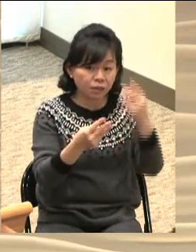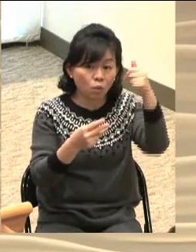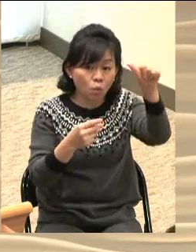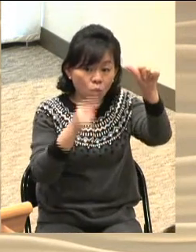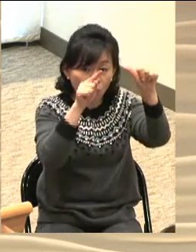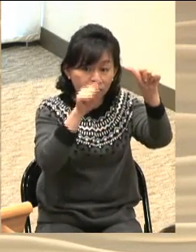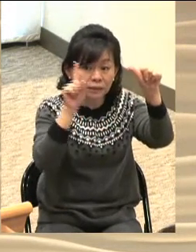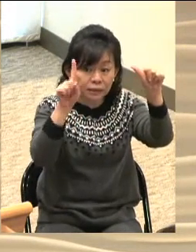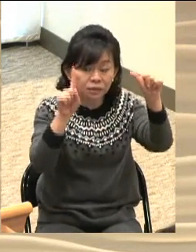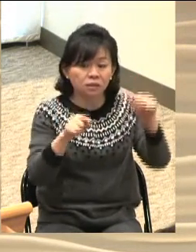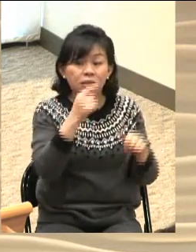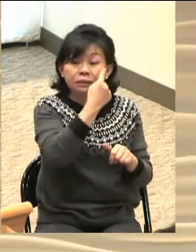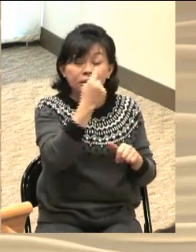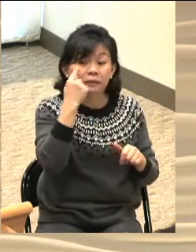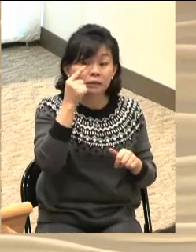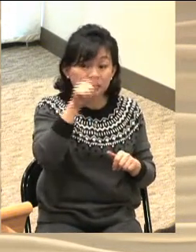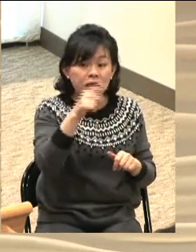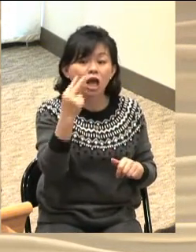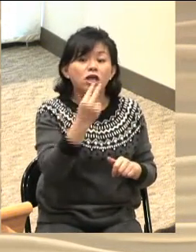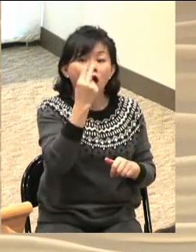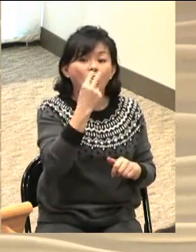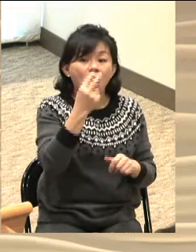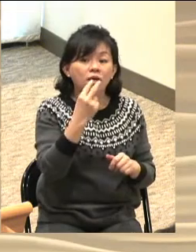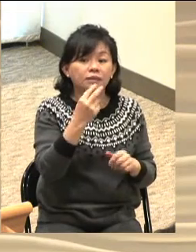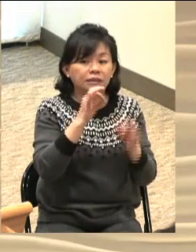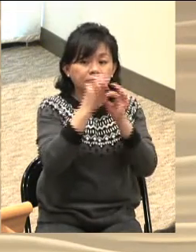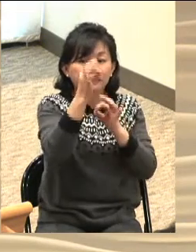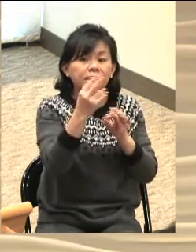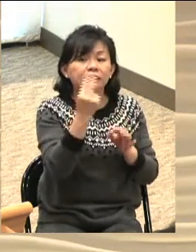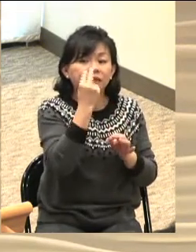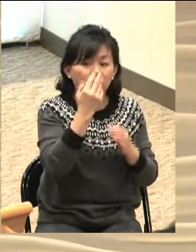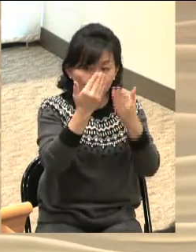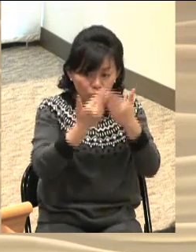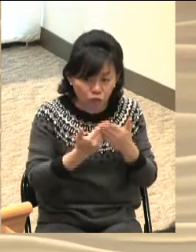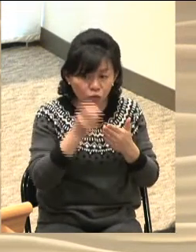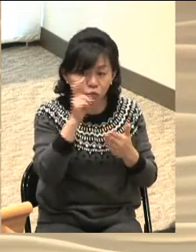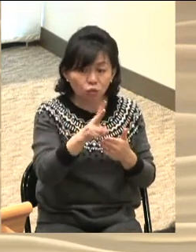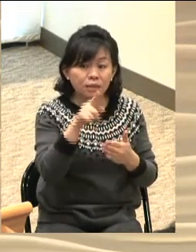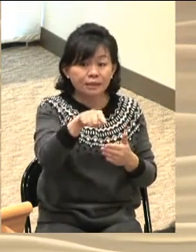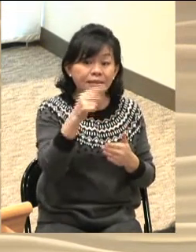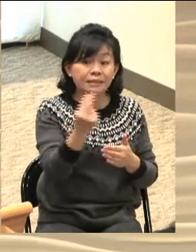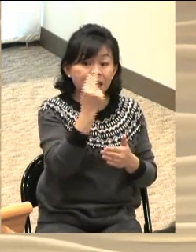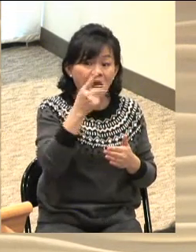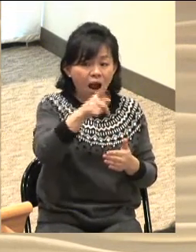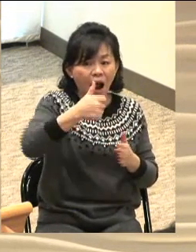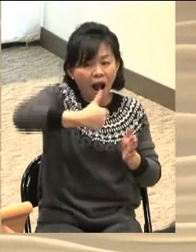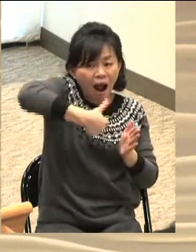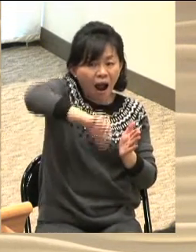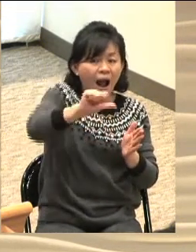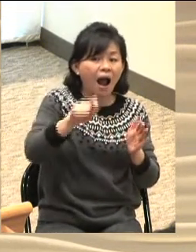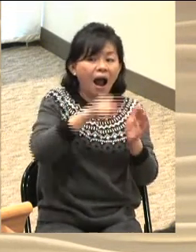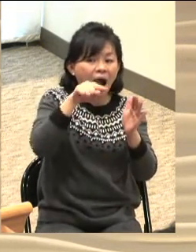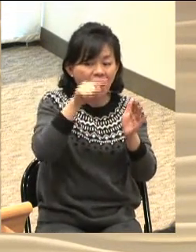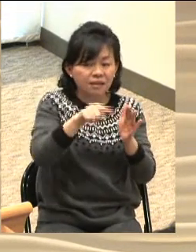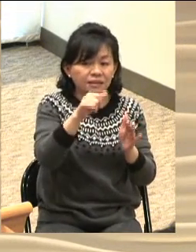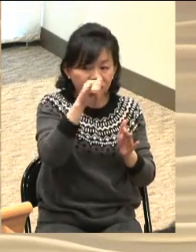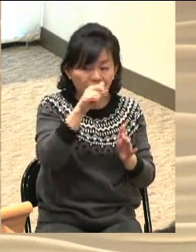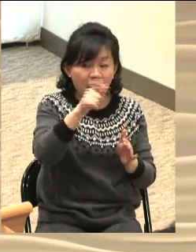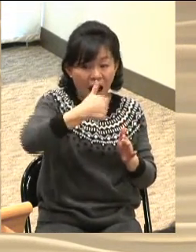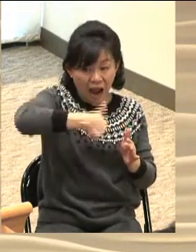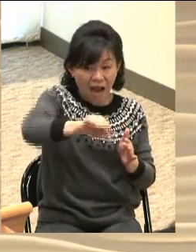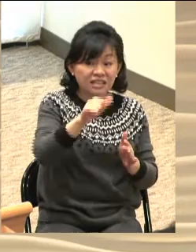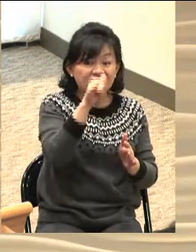하나님이 우리에게 영생을 주신 것과 이 생명이 그의 아들 안에 있는 그것이니라 아들이 있는 자에게는